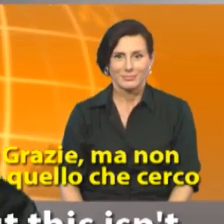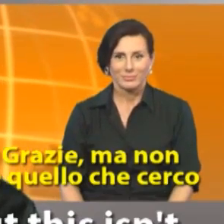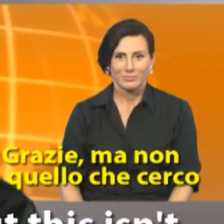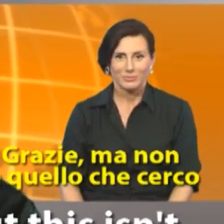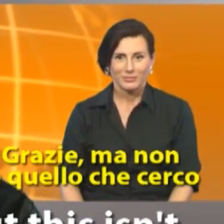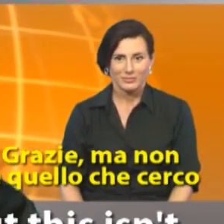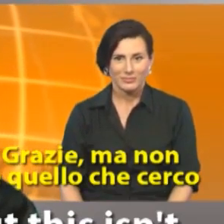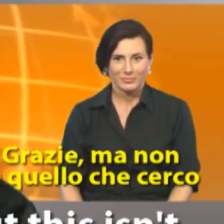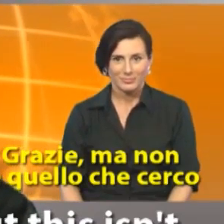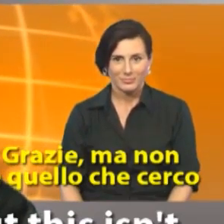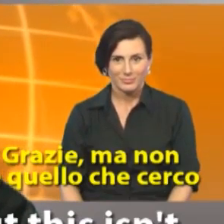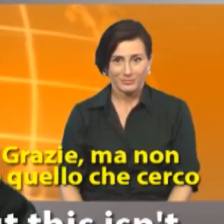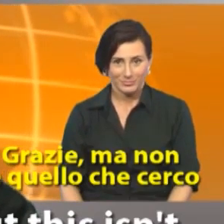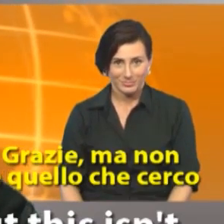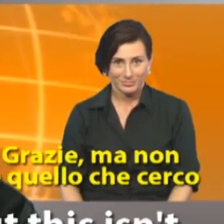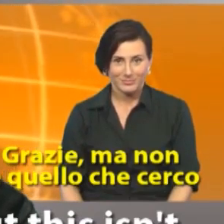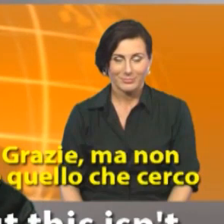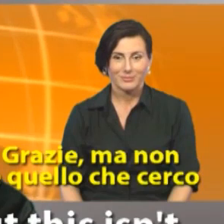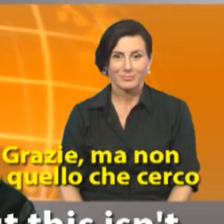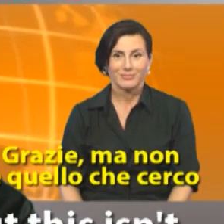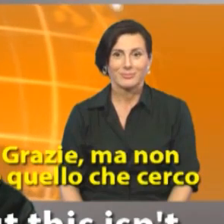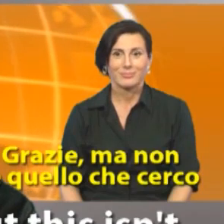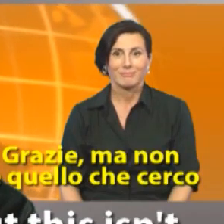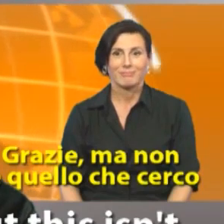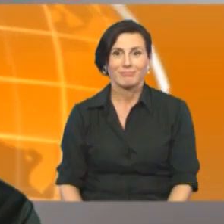thanks but this isn't what I'm looking for